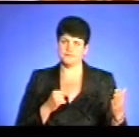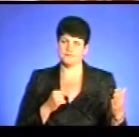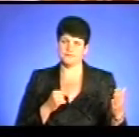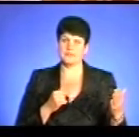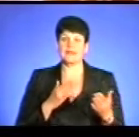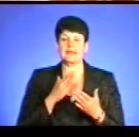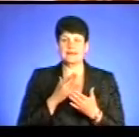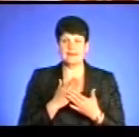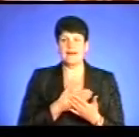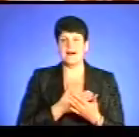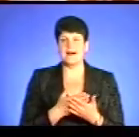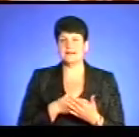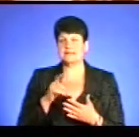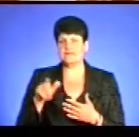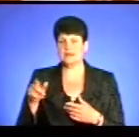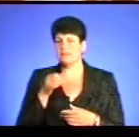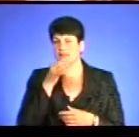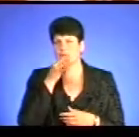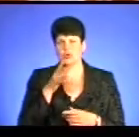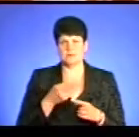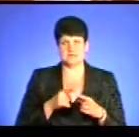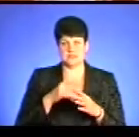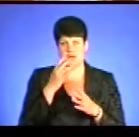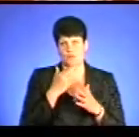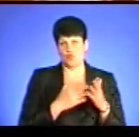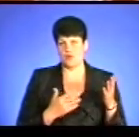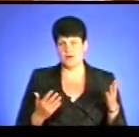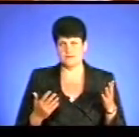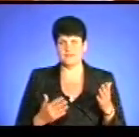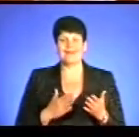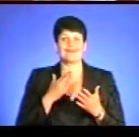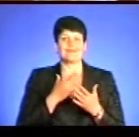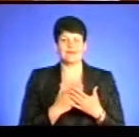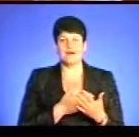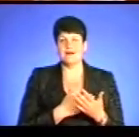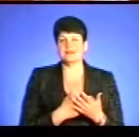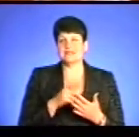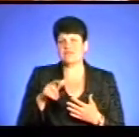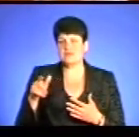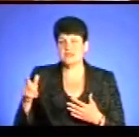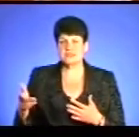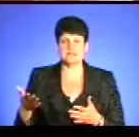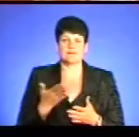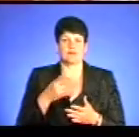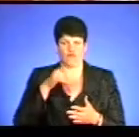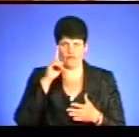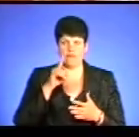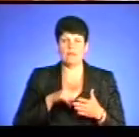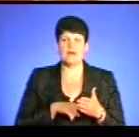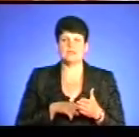Є активісти, яким не подобається цей репертуар. Є активісти, які впевнені,